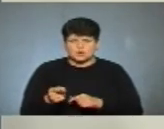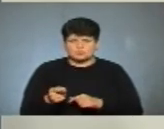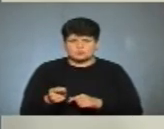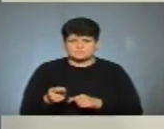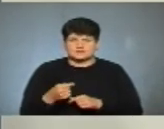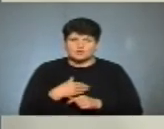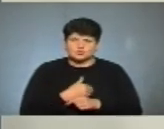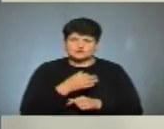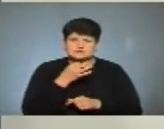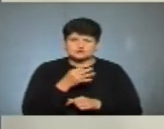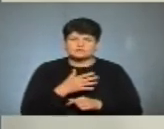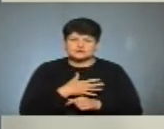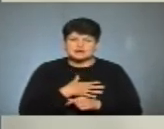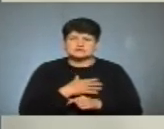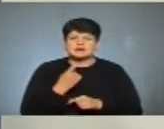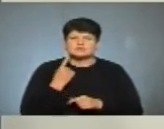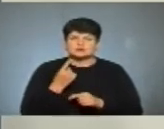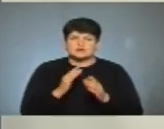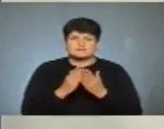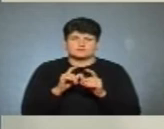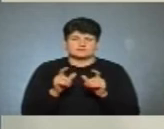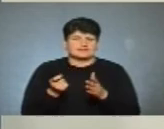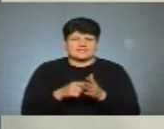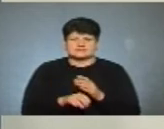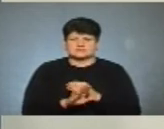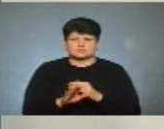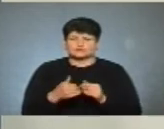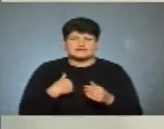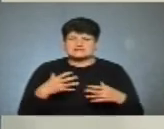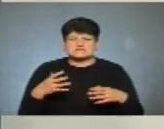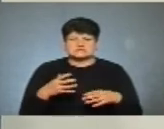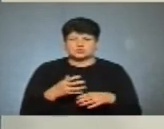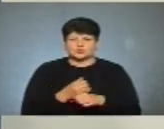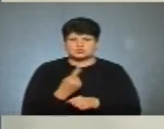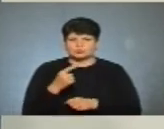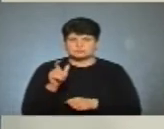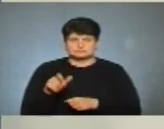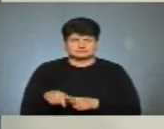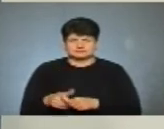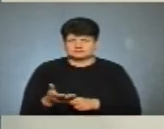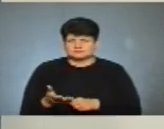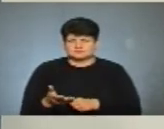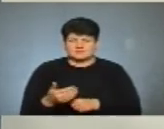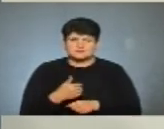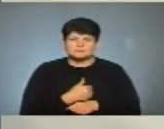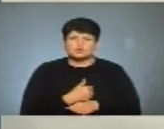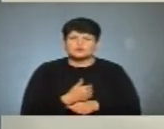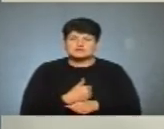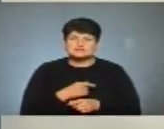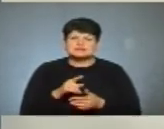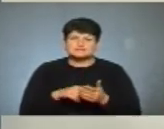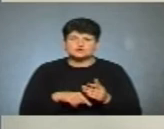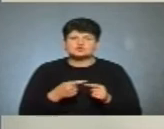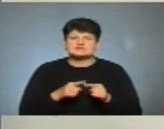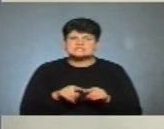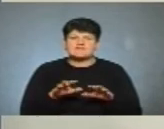Я хочу сказати, що в нас жодна книгозбірня не закрита. В нас не скорочений, жодна людина. І мені б хотілося вірити, що